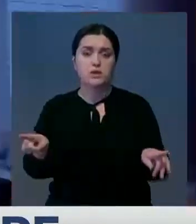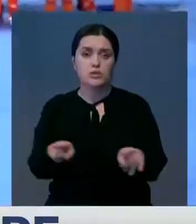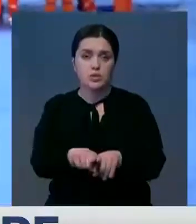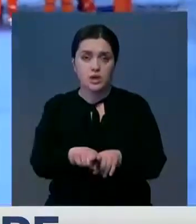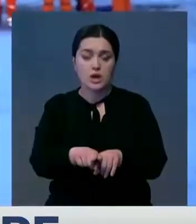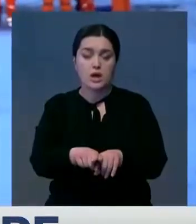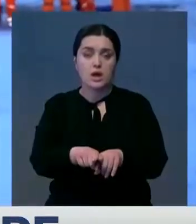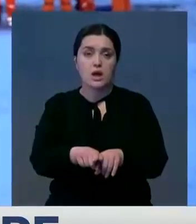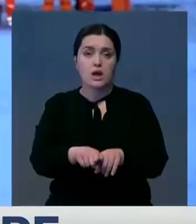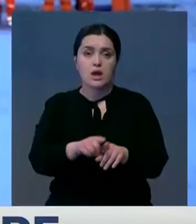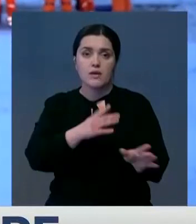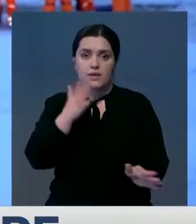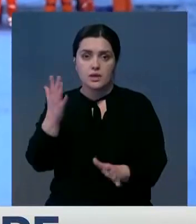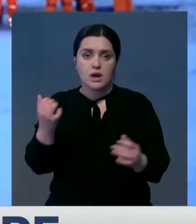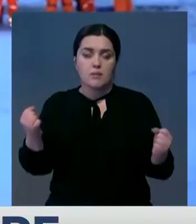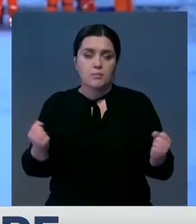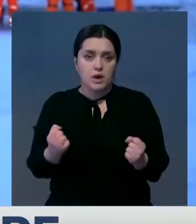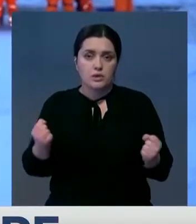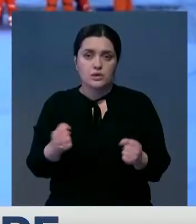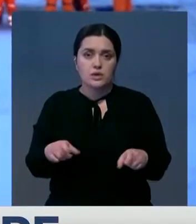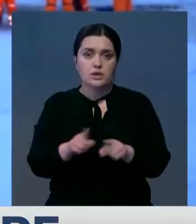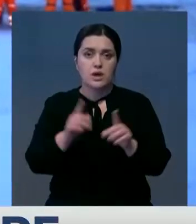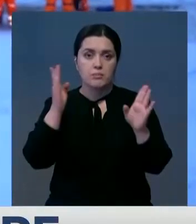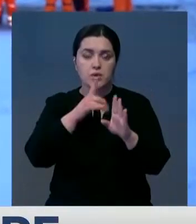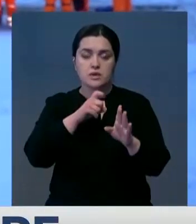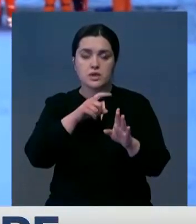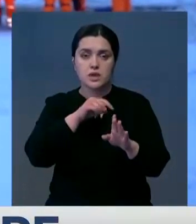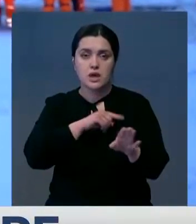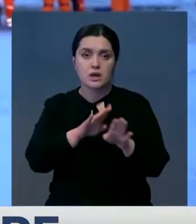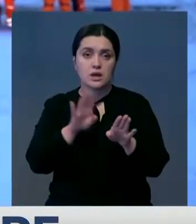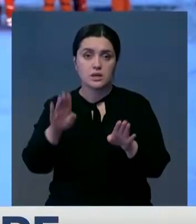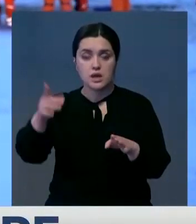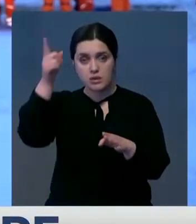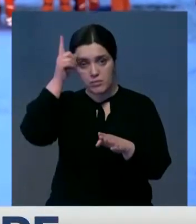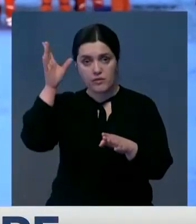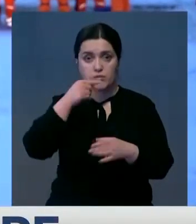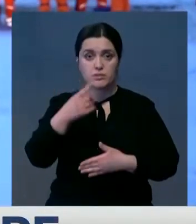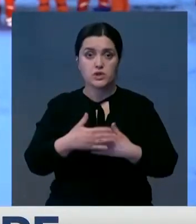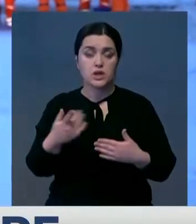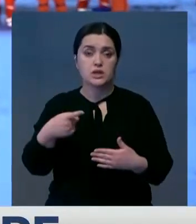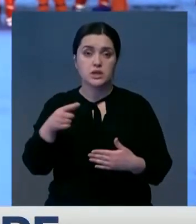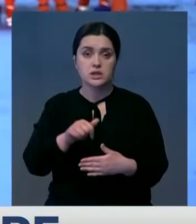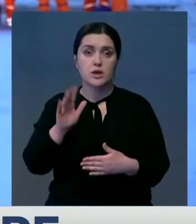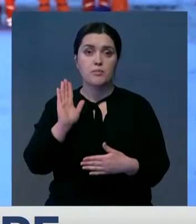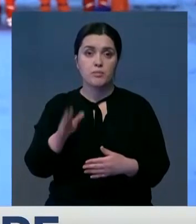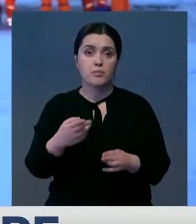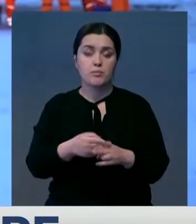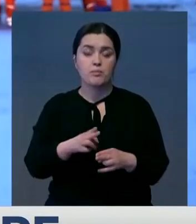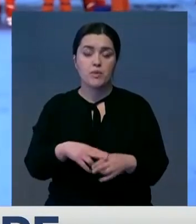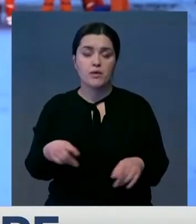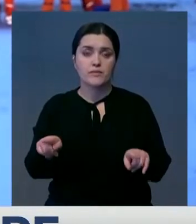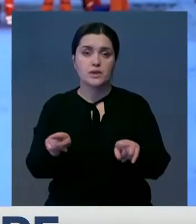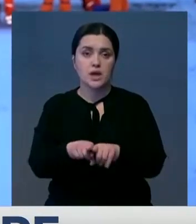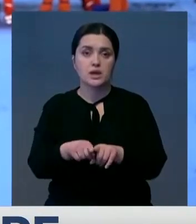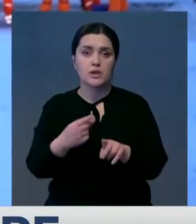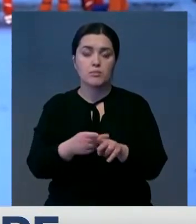Стильные ветра и морозы. Такая погода не характерна для Германии. Однако всю ближайшую неделю немцам придется жить в таких